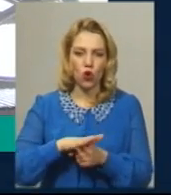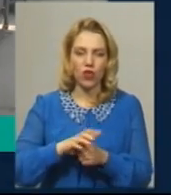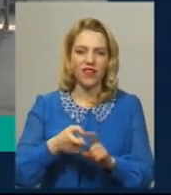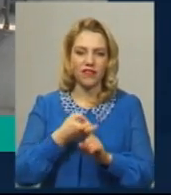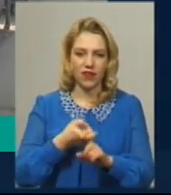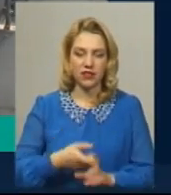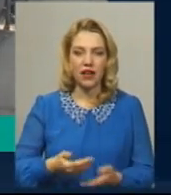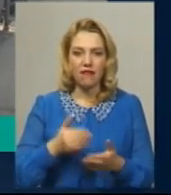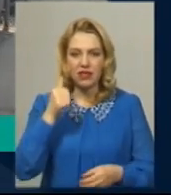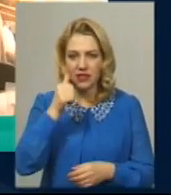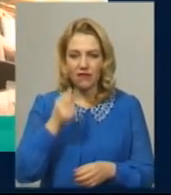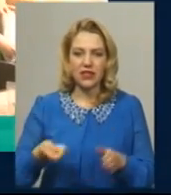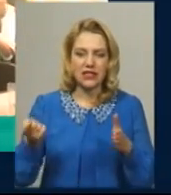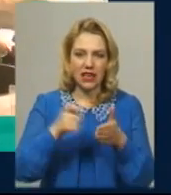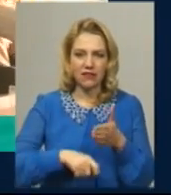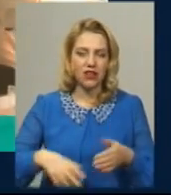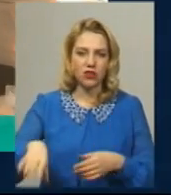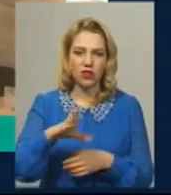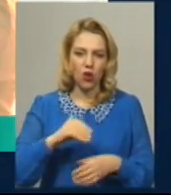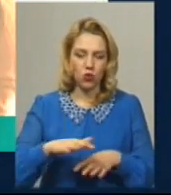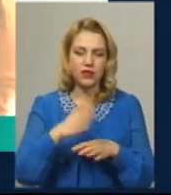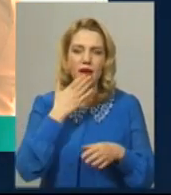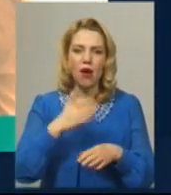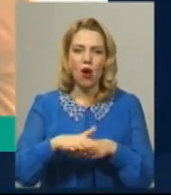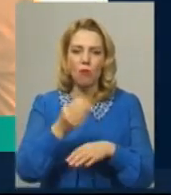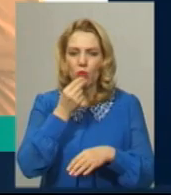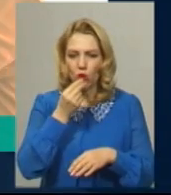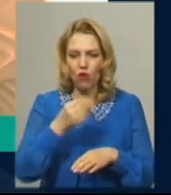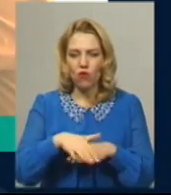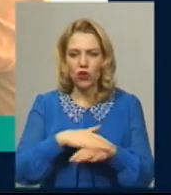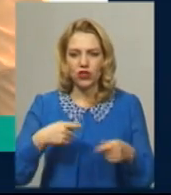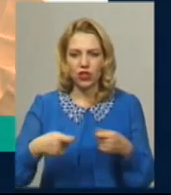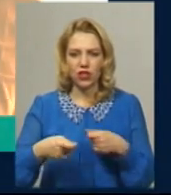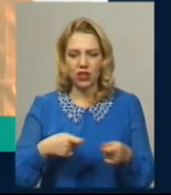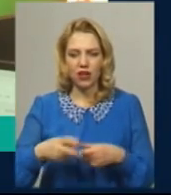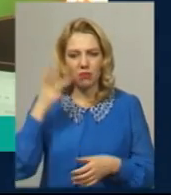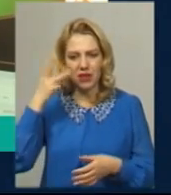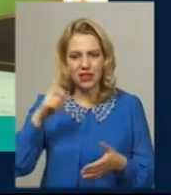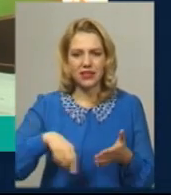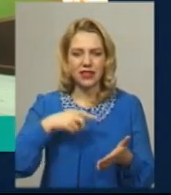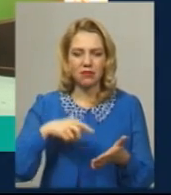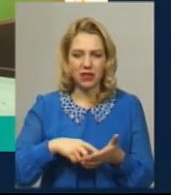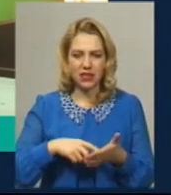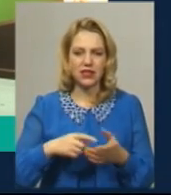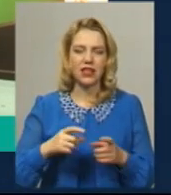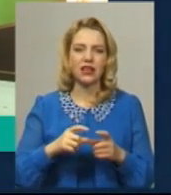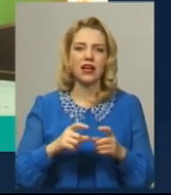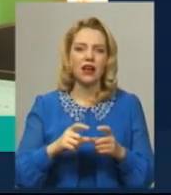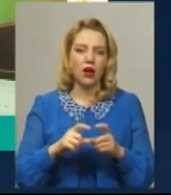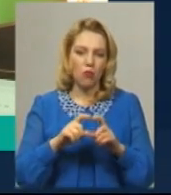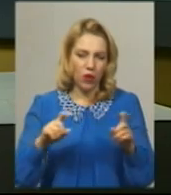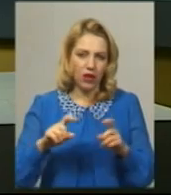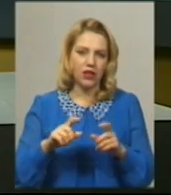закривають усі продовольчі ринки. Планові візити на період карантину у хмельницьких міських поліклініках та амбулаторіях перенесені.